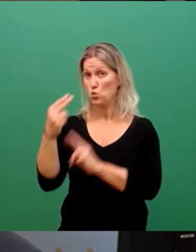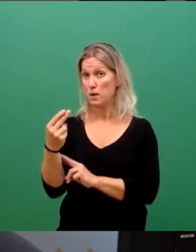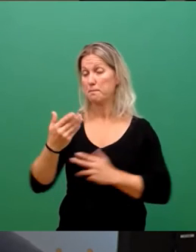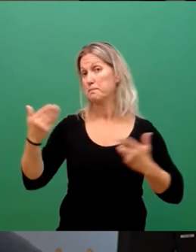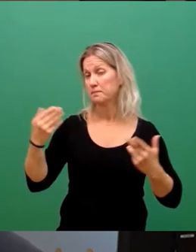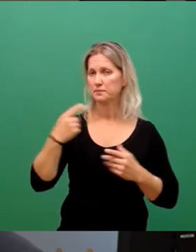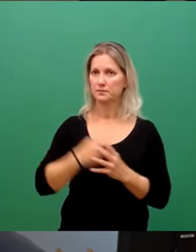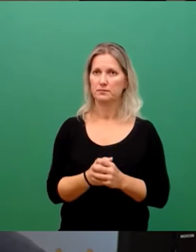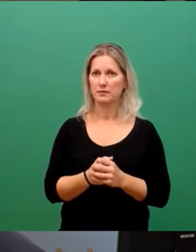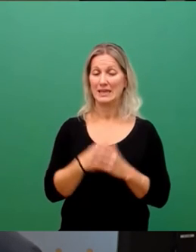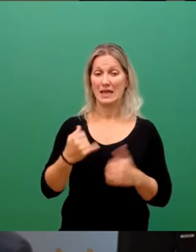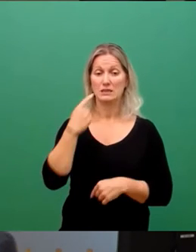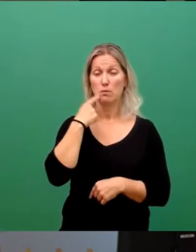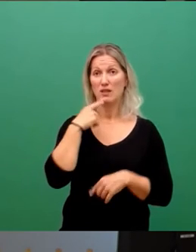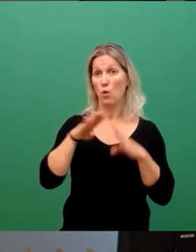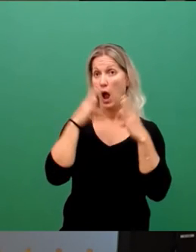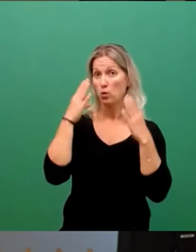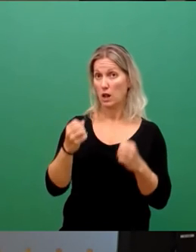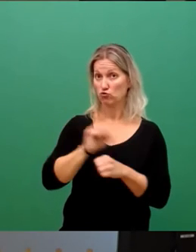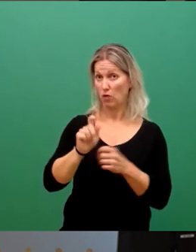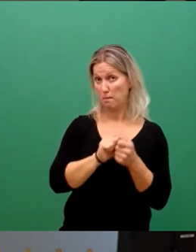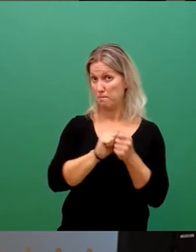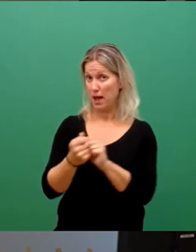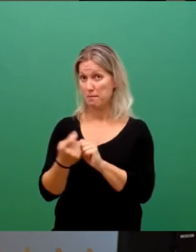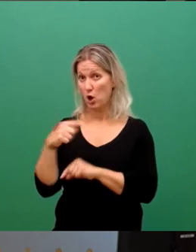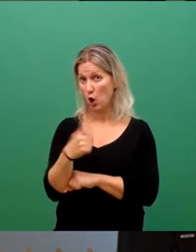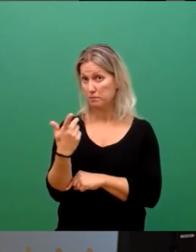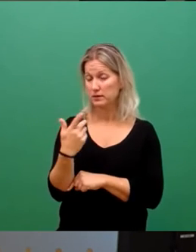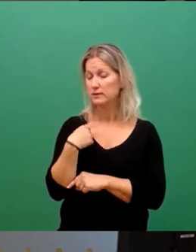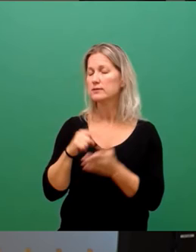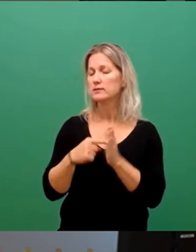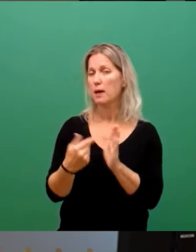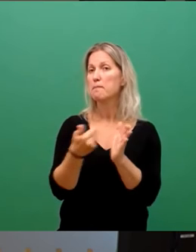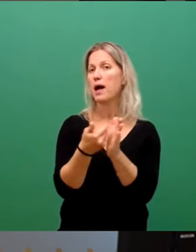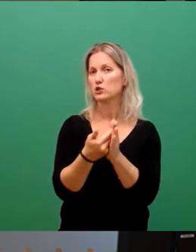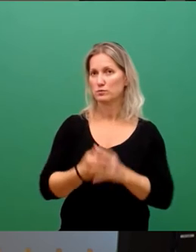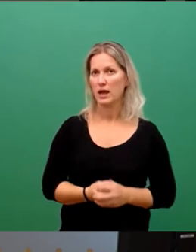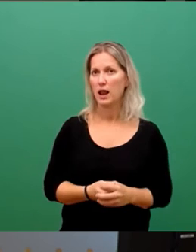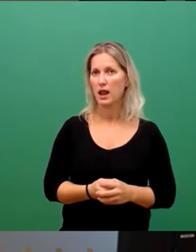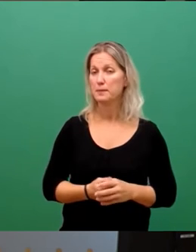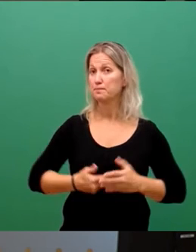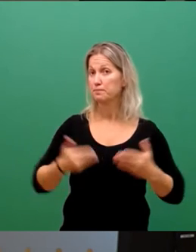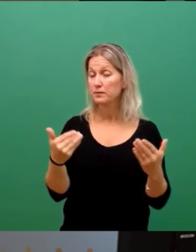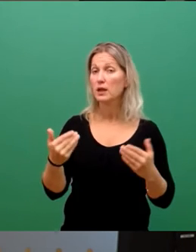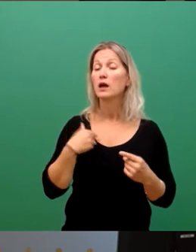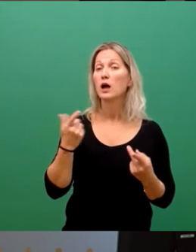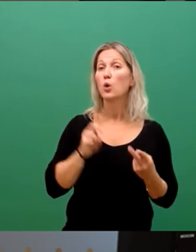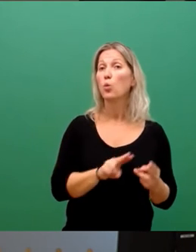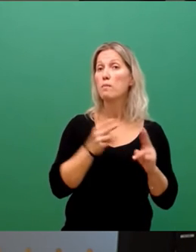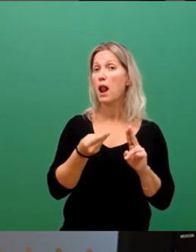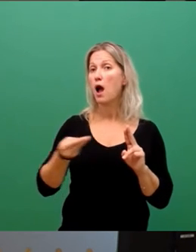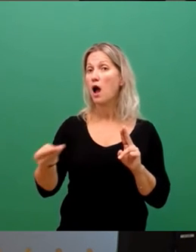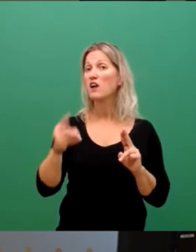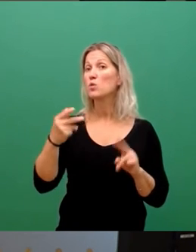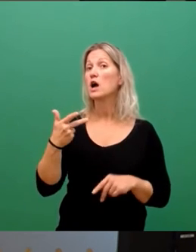Augenblick verändern, will ich nur an einem Beispiel festmachen, nämlich der Umlage für den Kommunalen